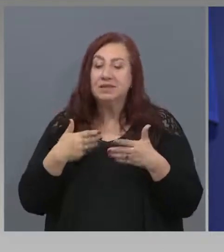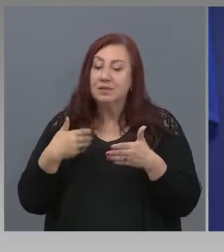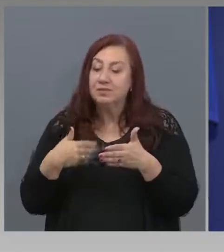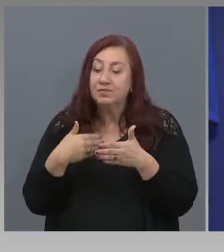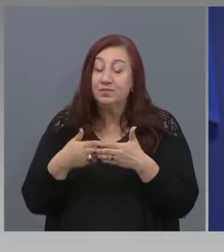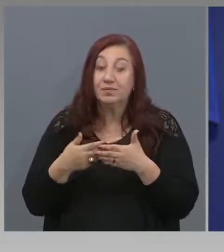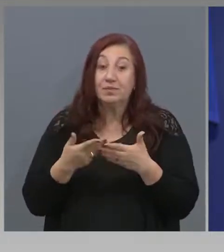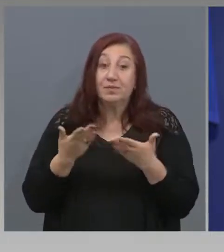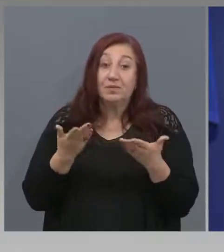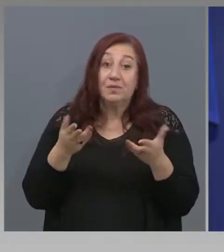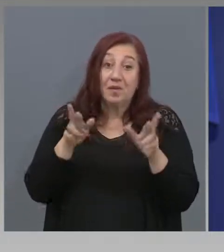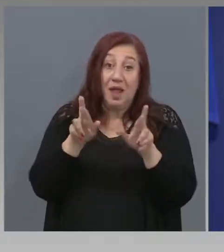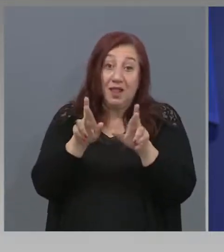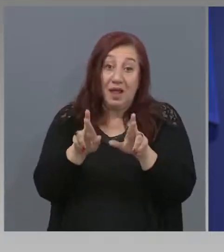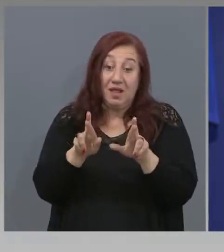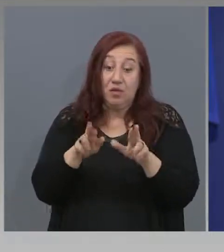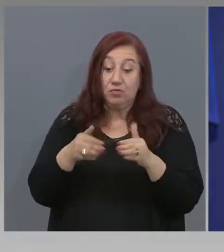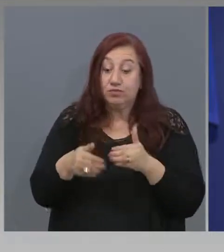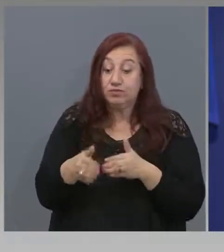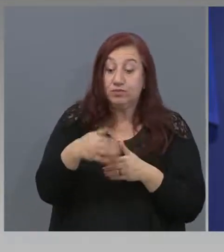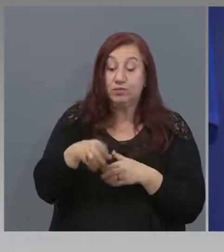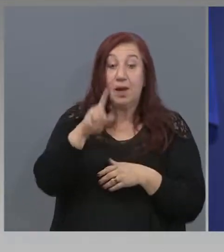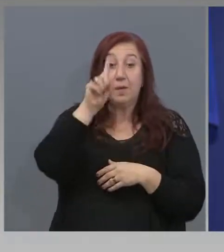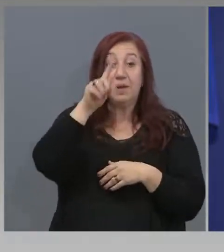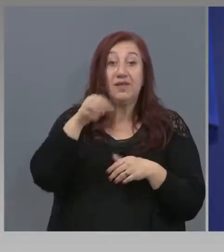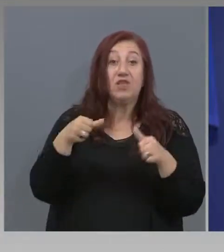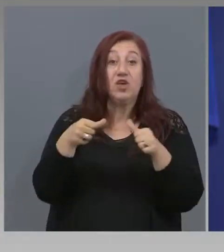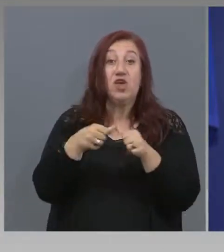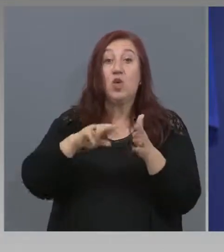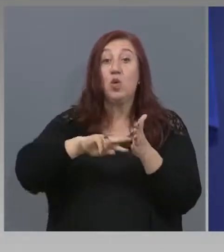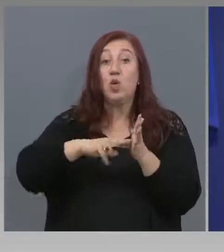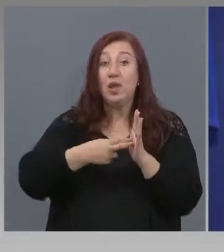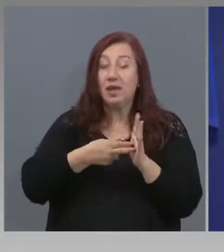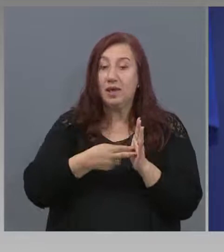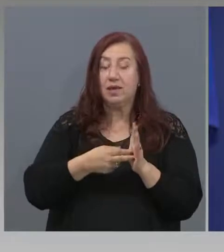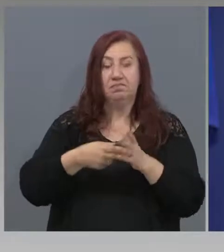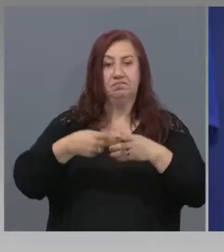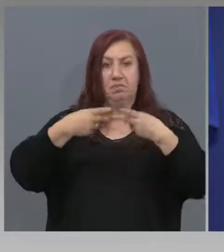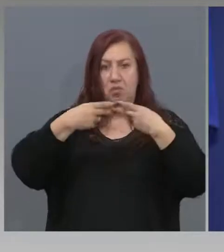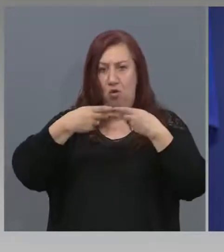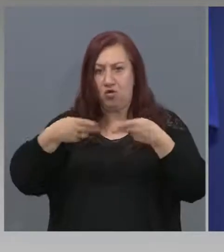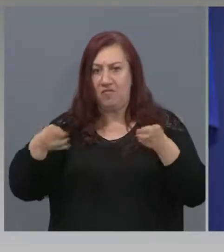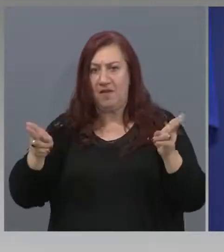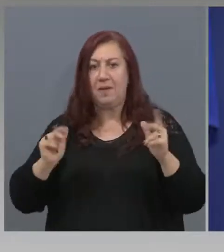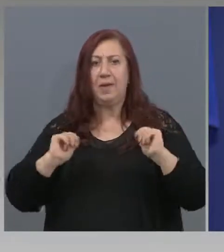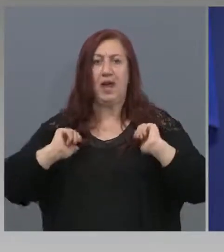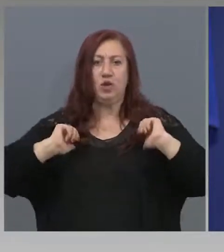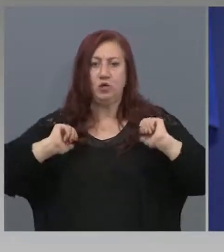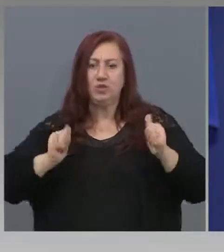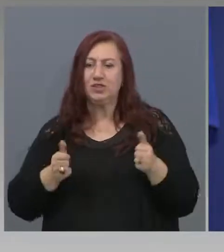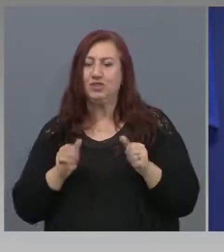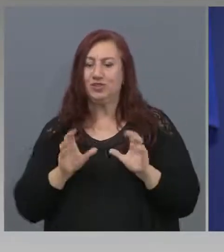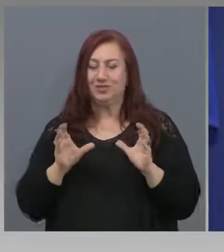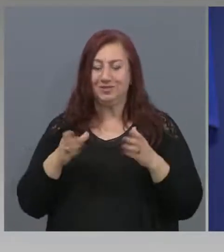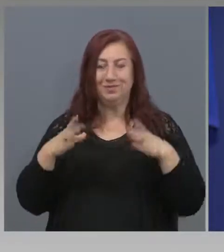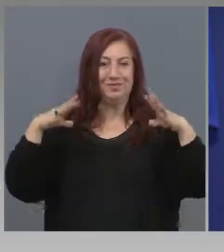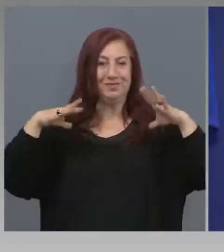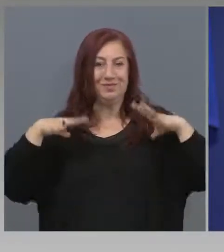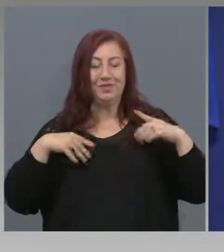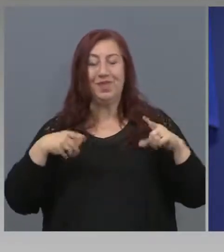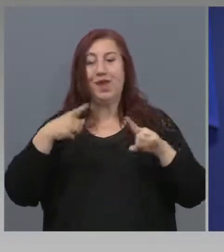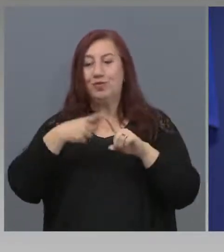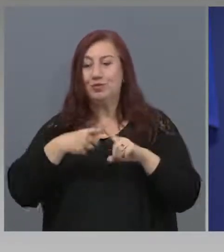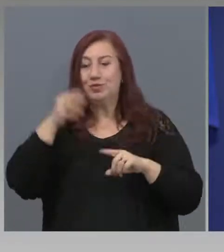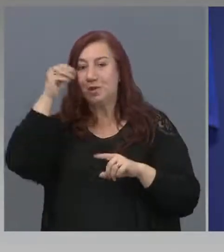дай Боже, още от 1 юли, да се отвори турсическия сезон и възможността за достъп до нашите чудесни